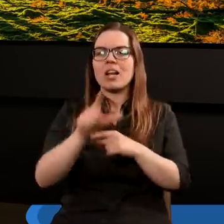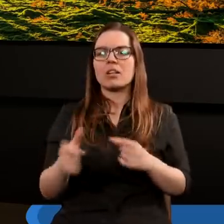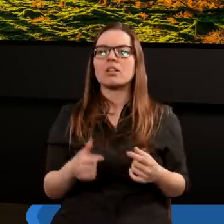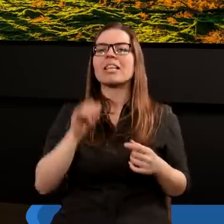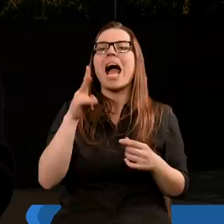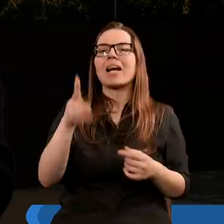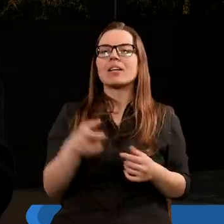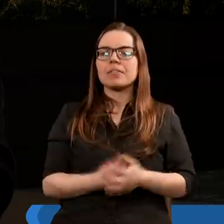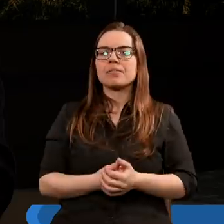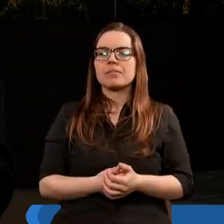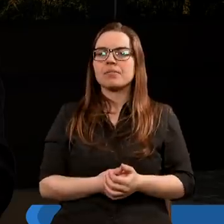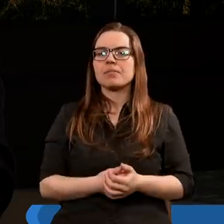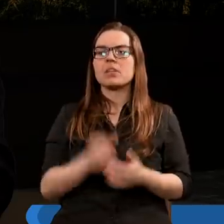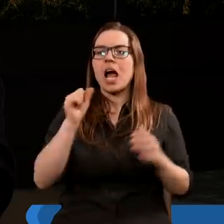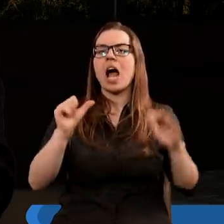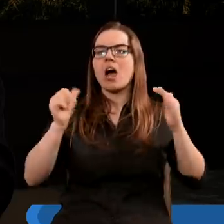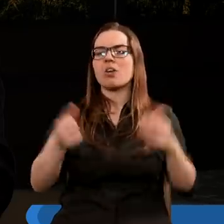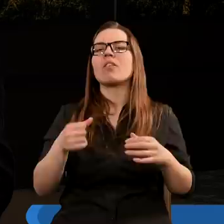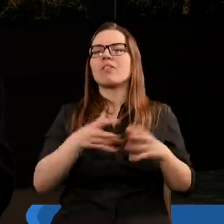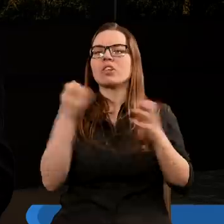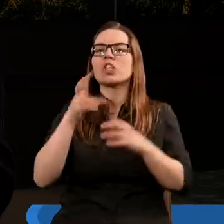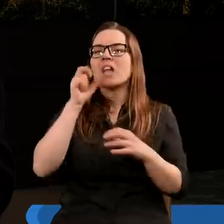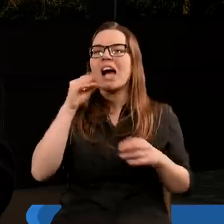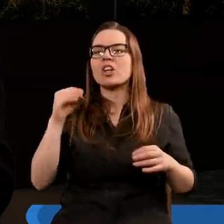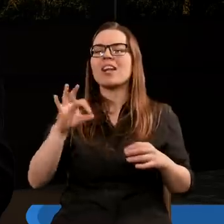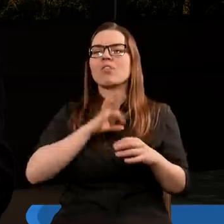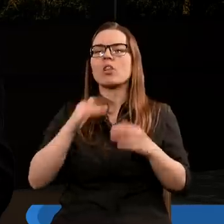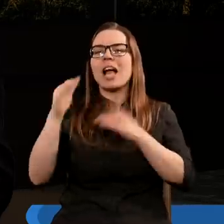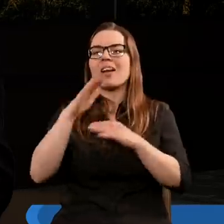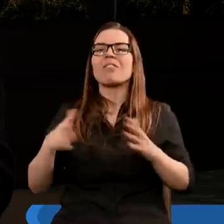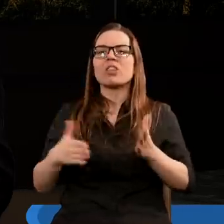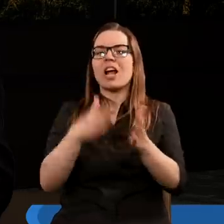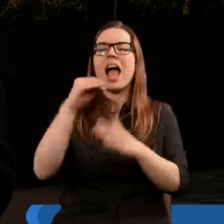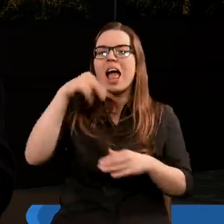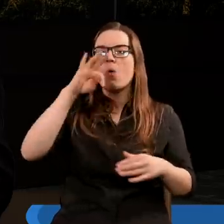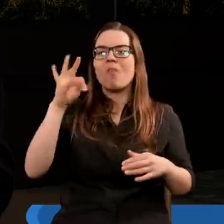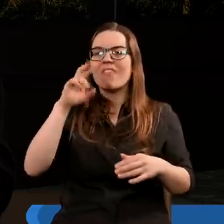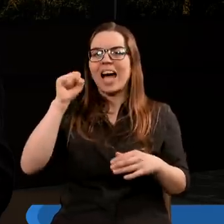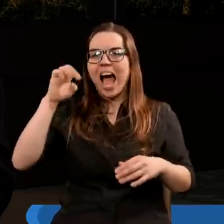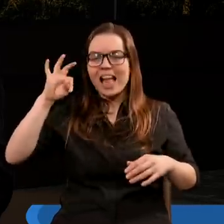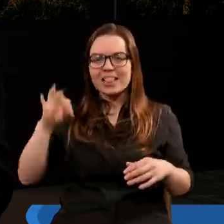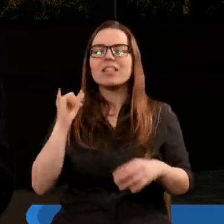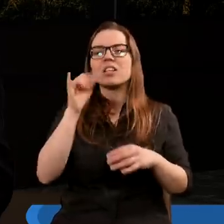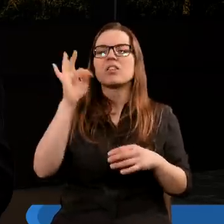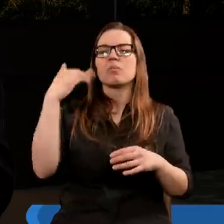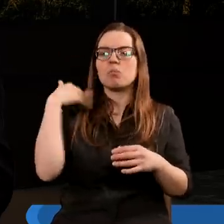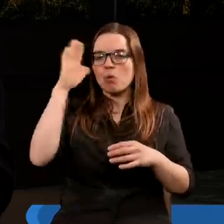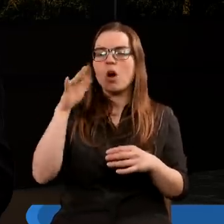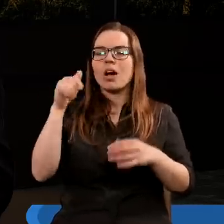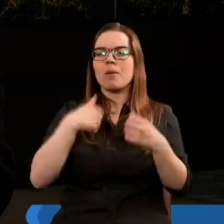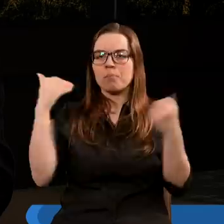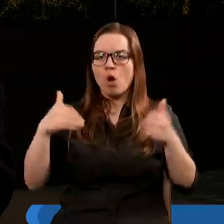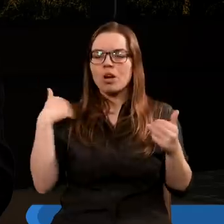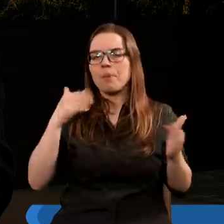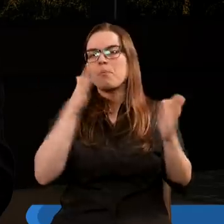Jarku. A szósty wylał czaszę swoją na wielką rzekę Eufrat i wyschła jej woda, aby można